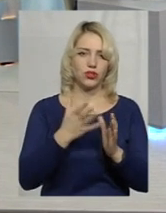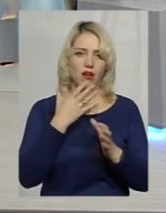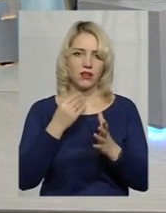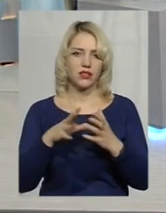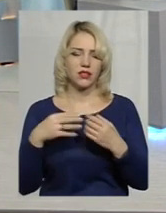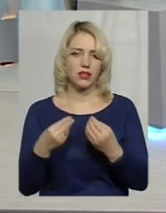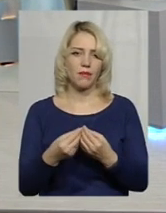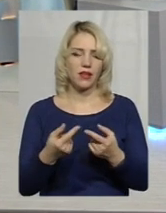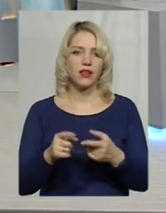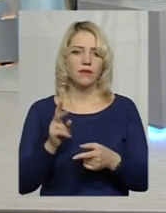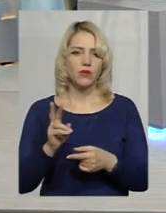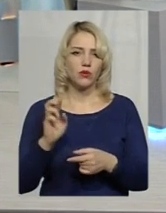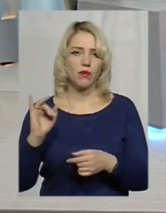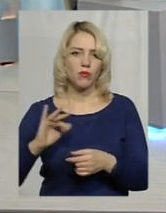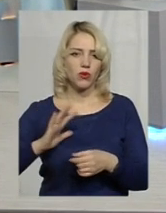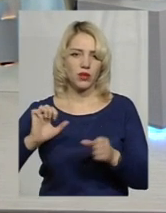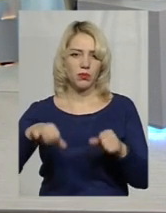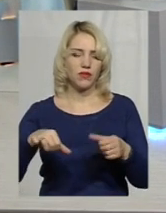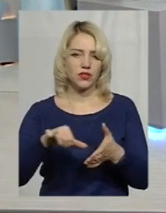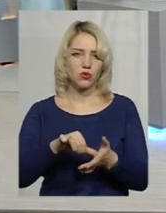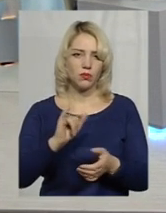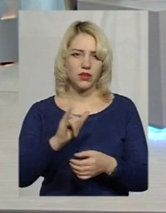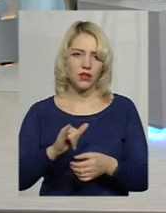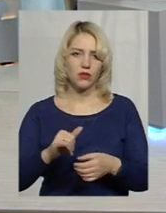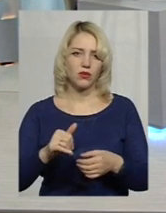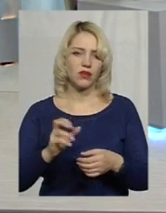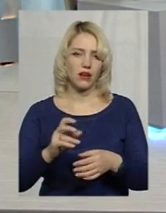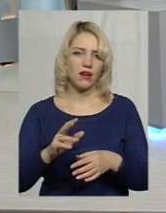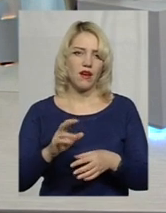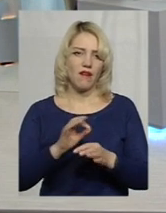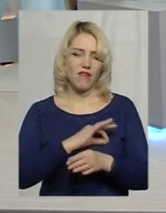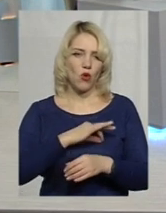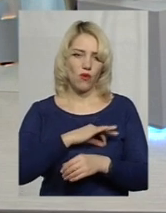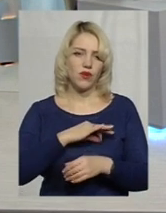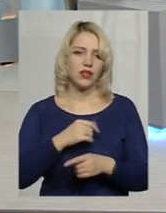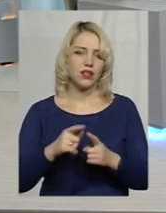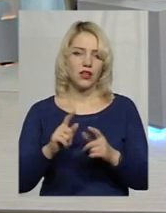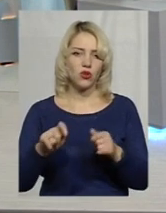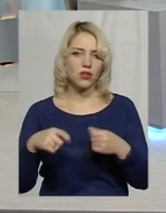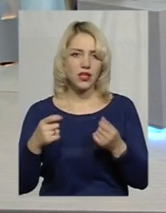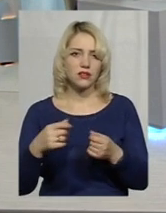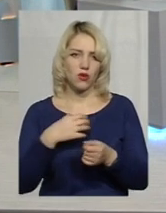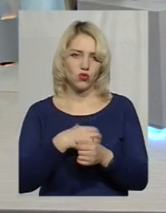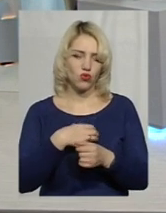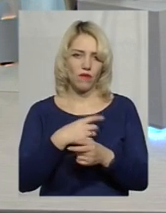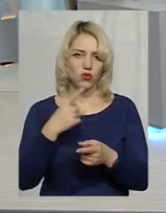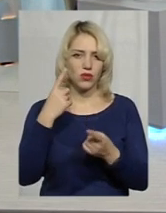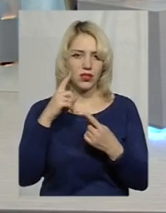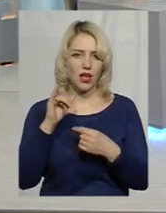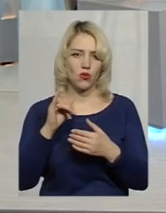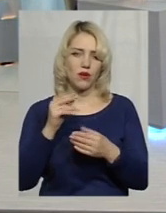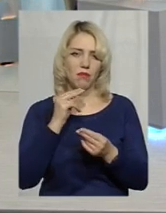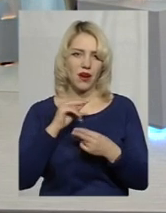сімей, які могли б виступити, виховати. І донести основну ідею і переваги